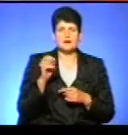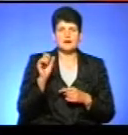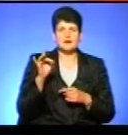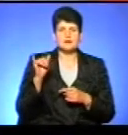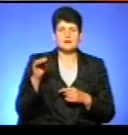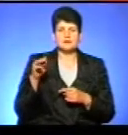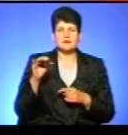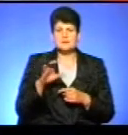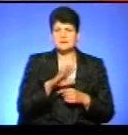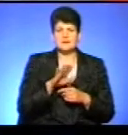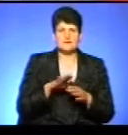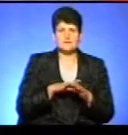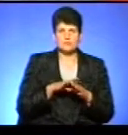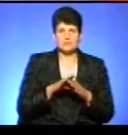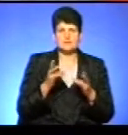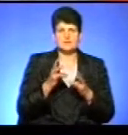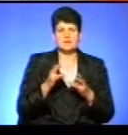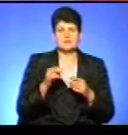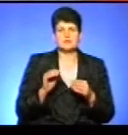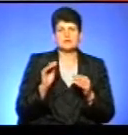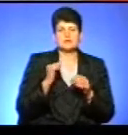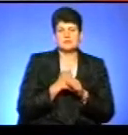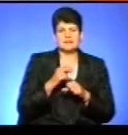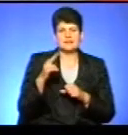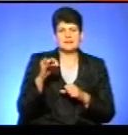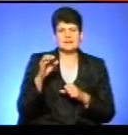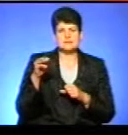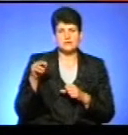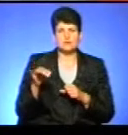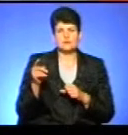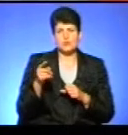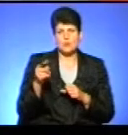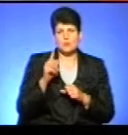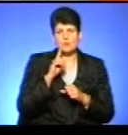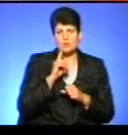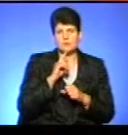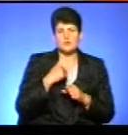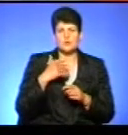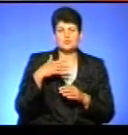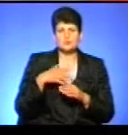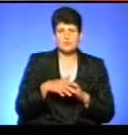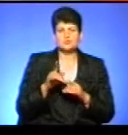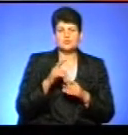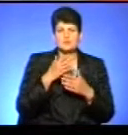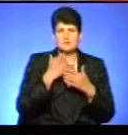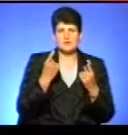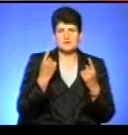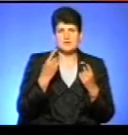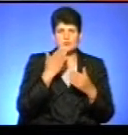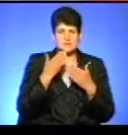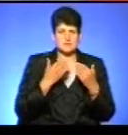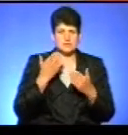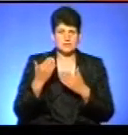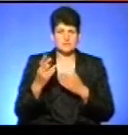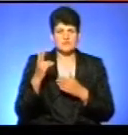не справляється, оскільки треба вже диспершістську службу ставити. Тернополю ми зараз розуміємо, що немає такого високого запиту.